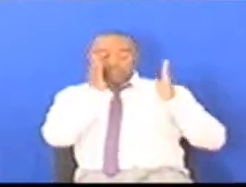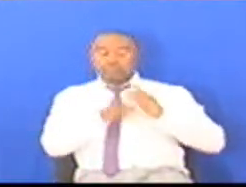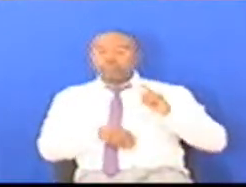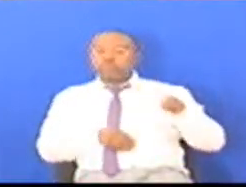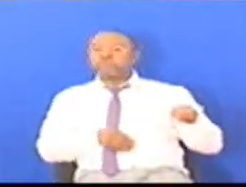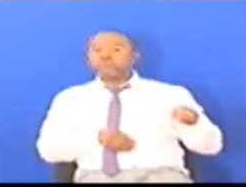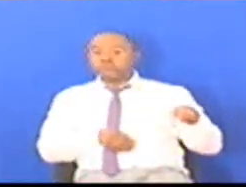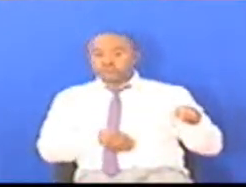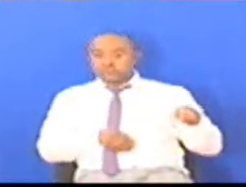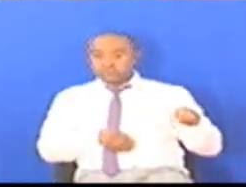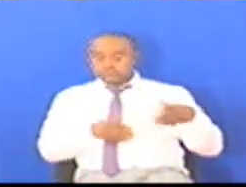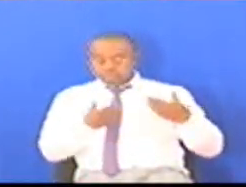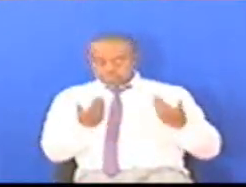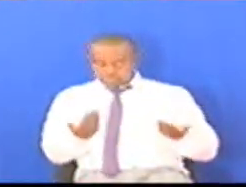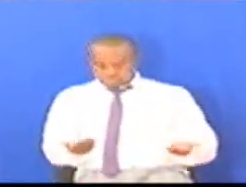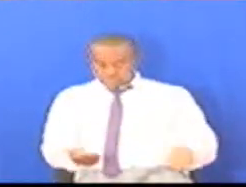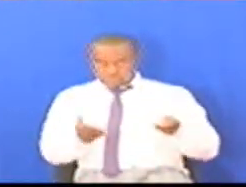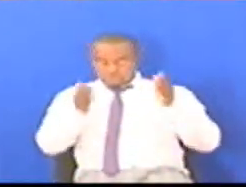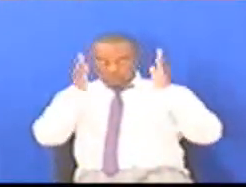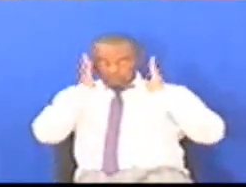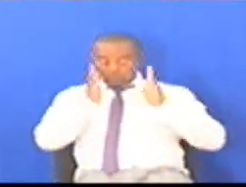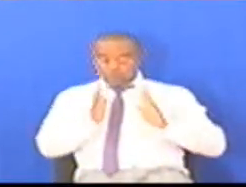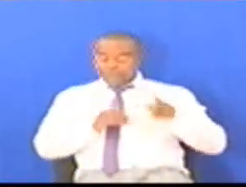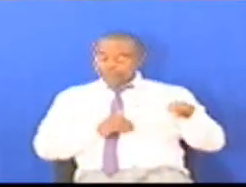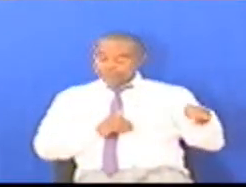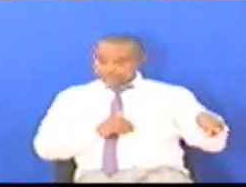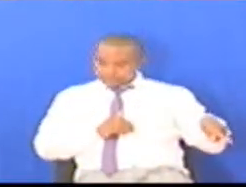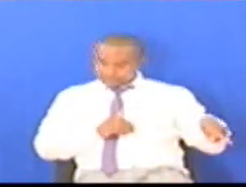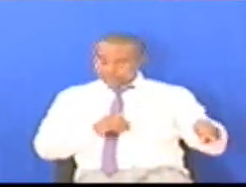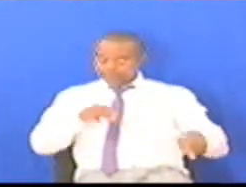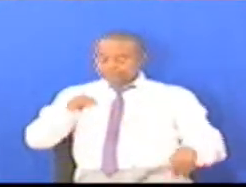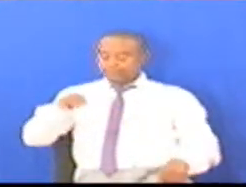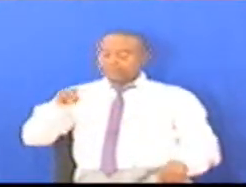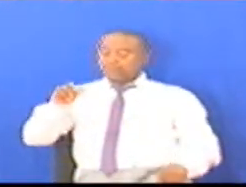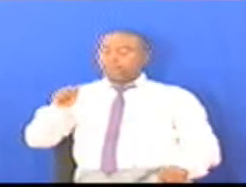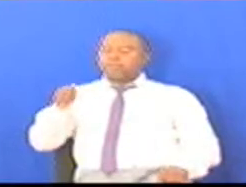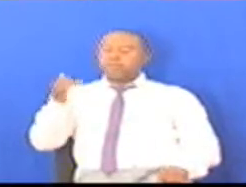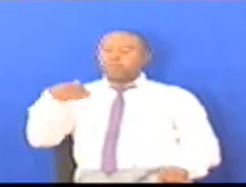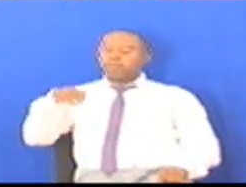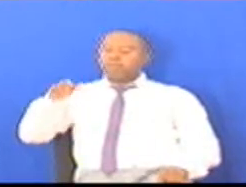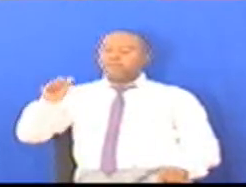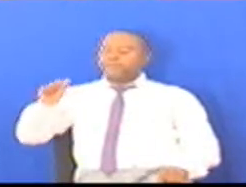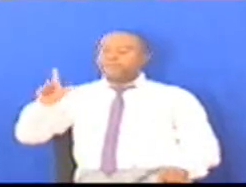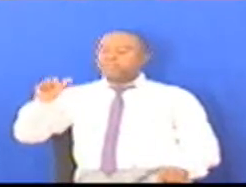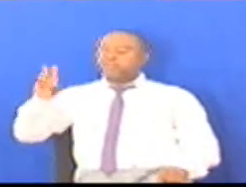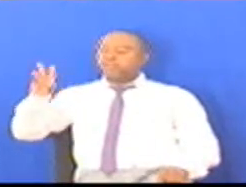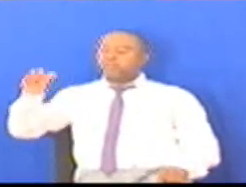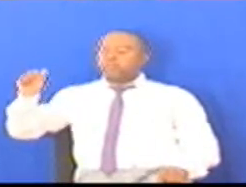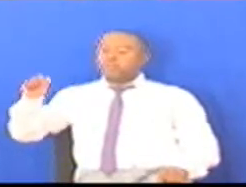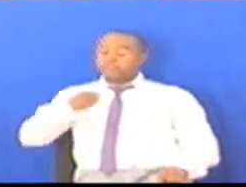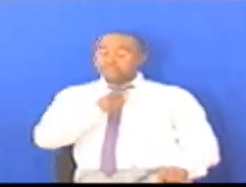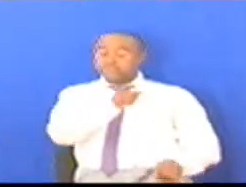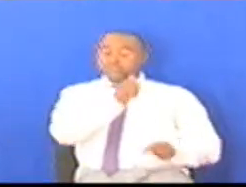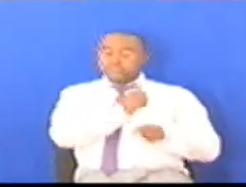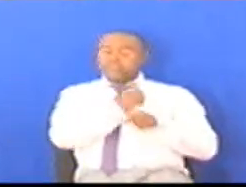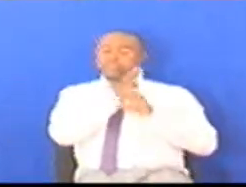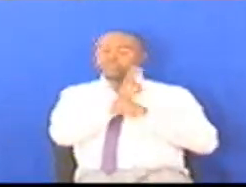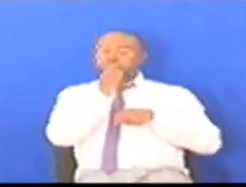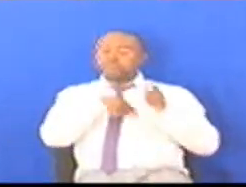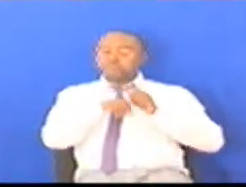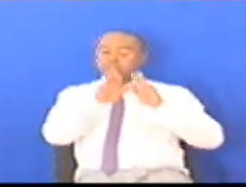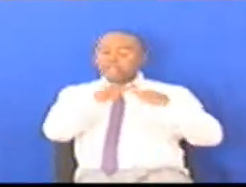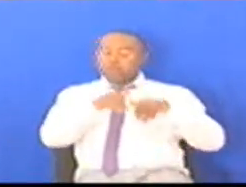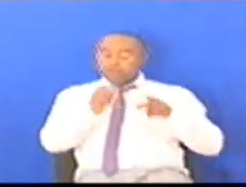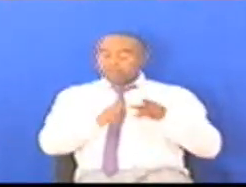Tanzania Mwishmiwa Majariwa Majariwa Kwa kazi kubwa na nzuri Ya naifanya Ndani ya bunge letu Na